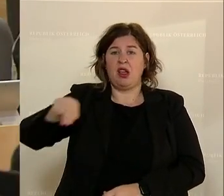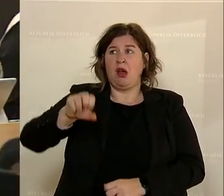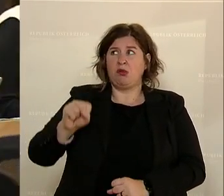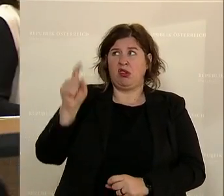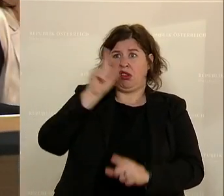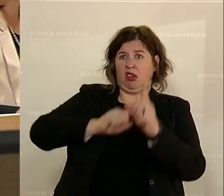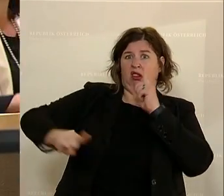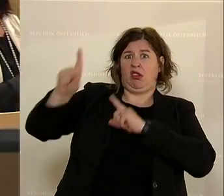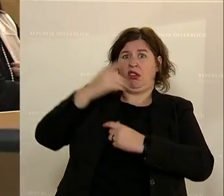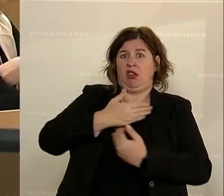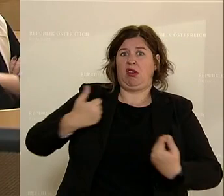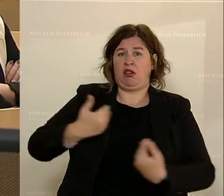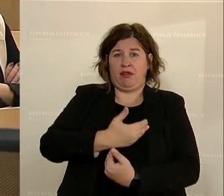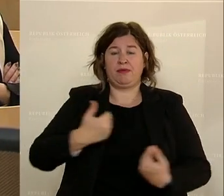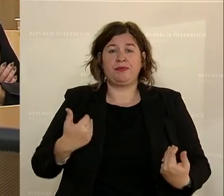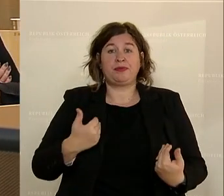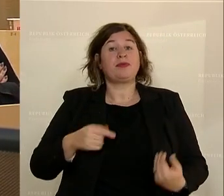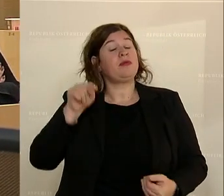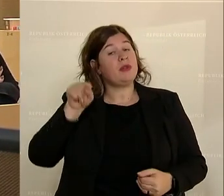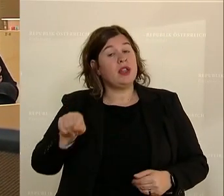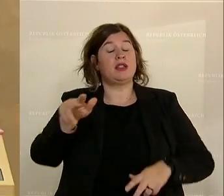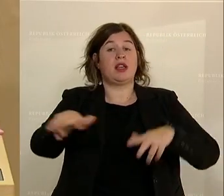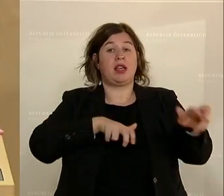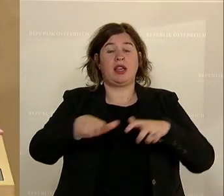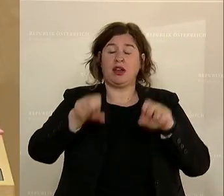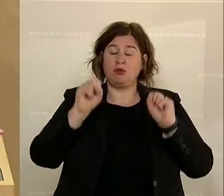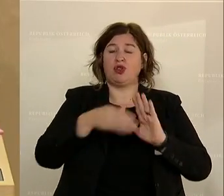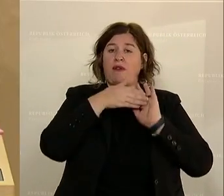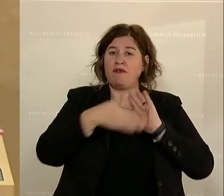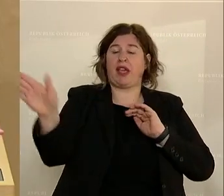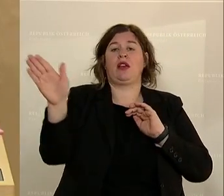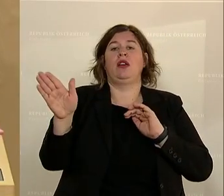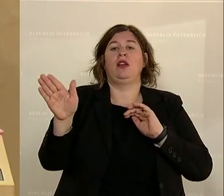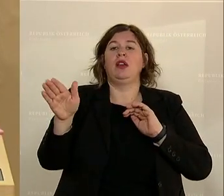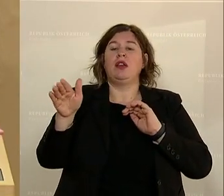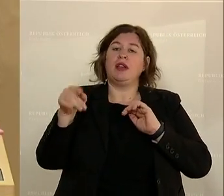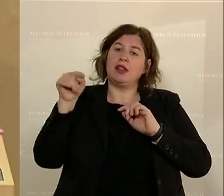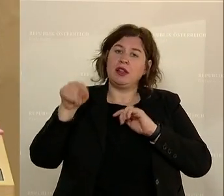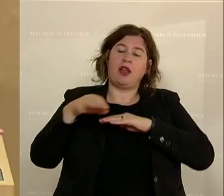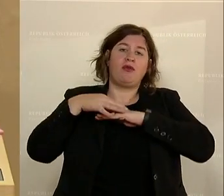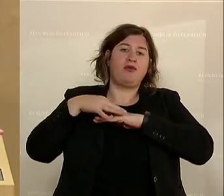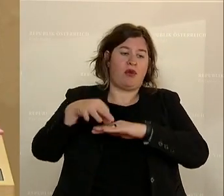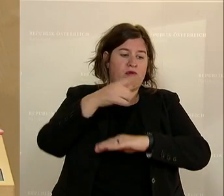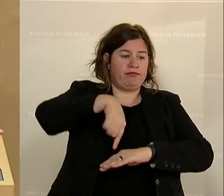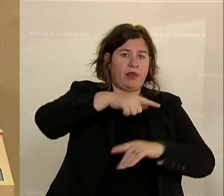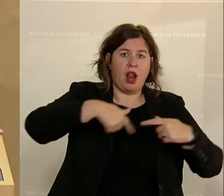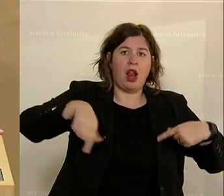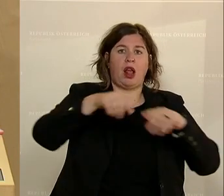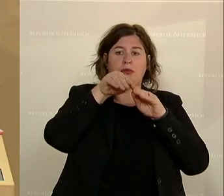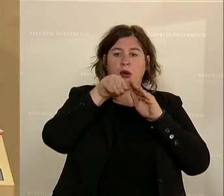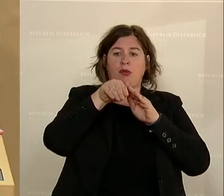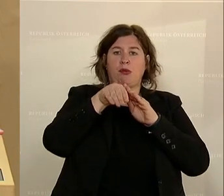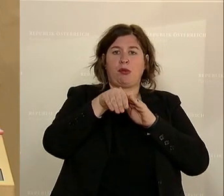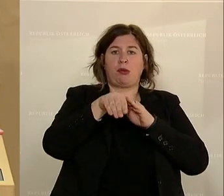gezogen werden. Also, diese Regierung gehört weg. Sie führt unser Land in einen schlechten und immer